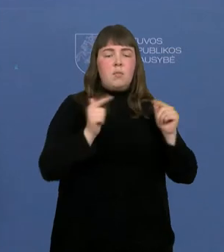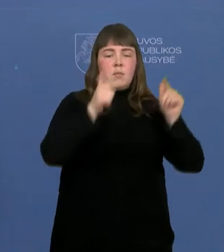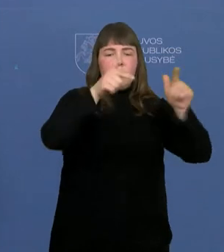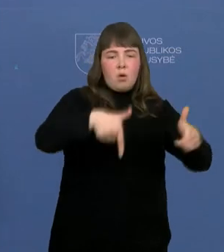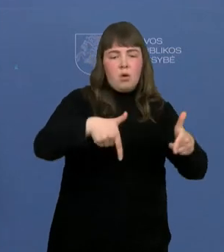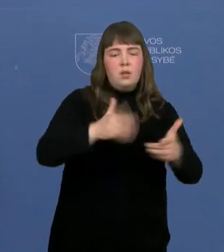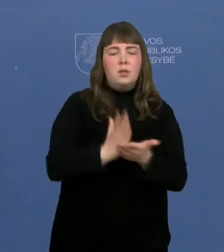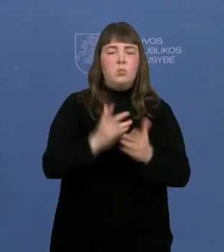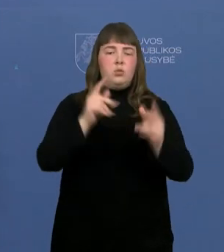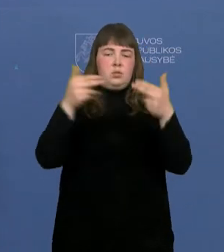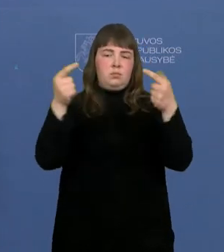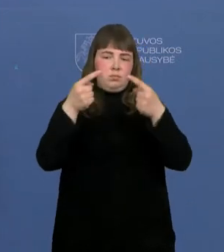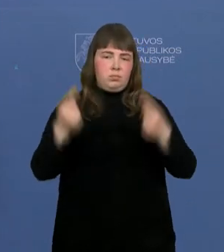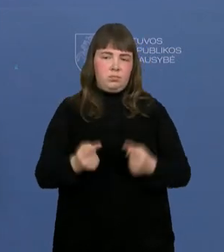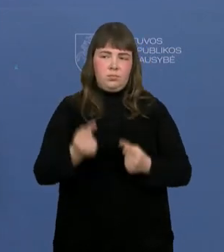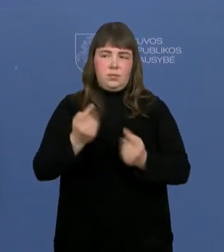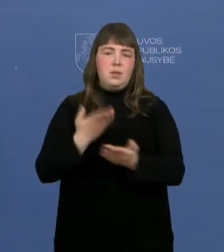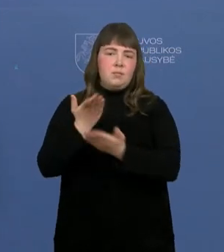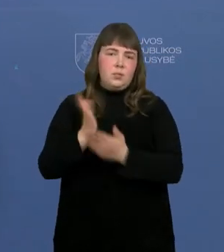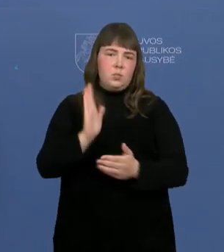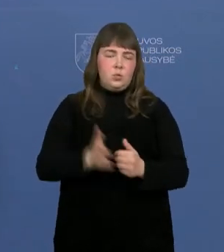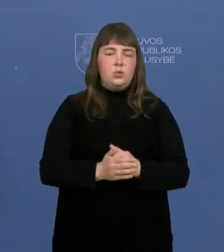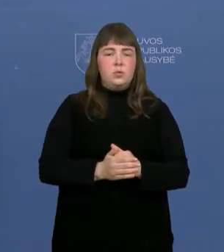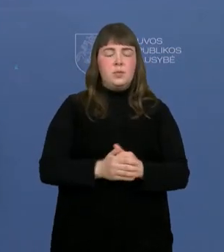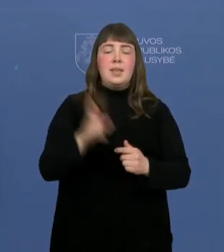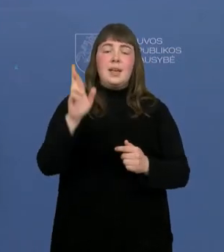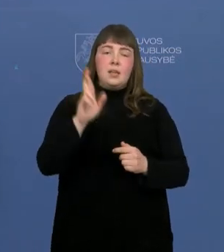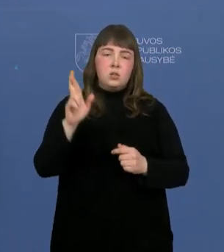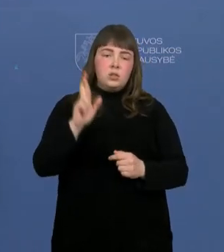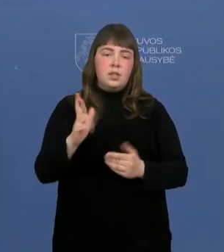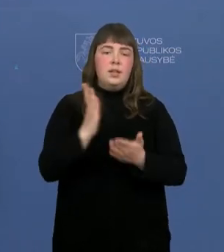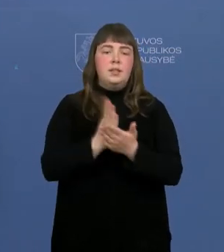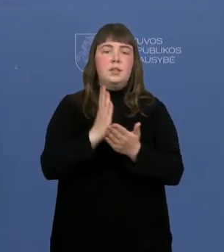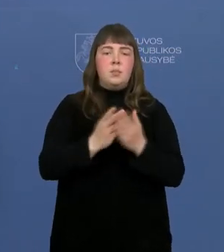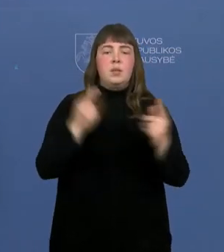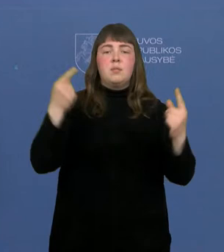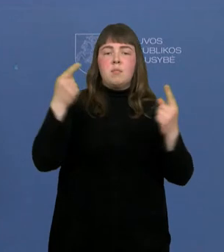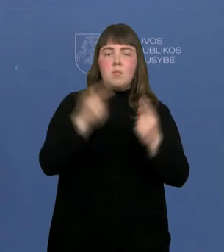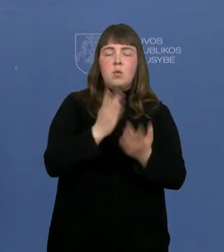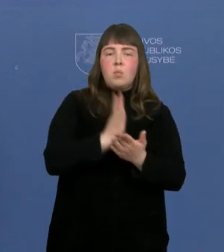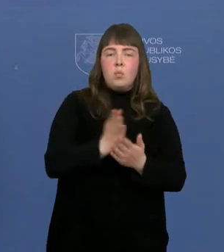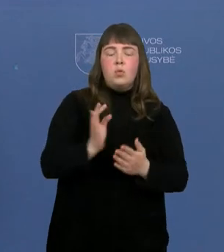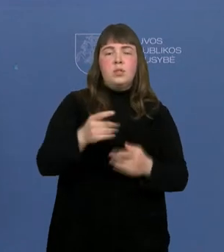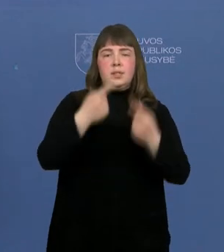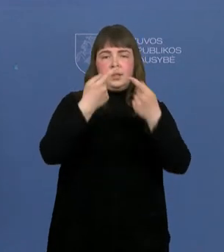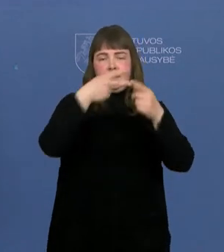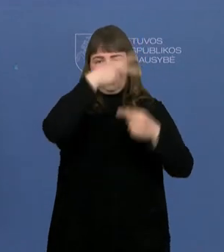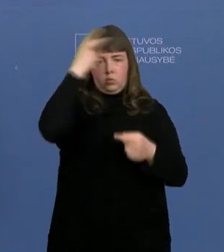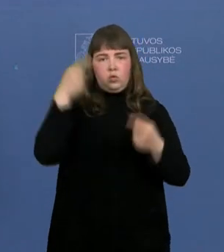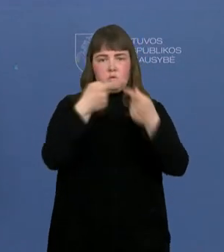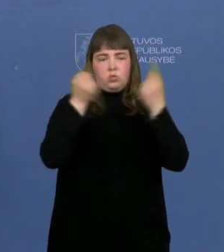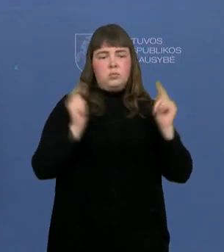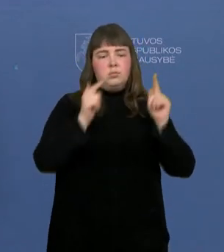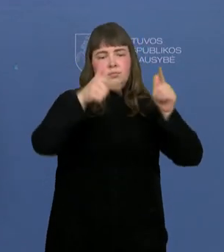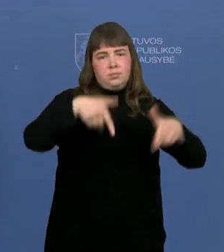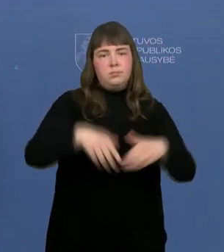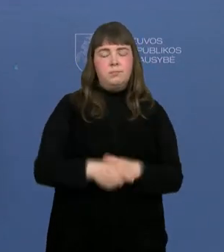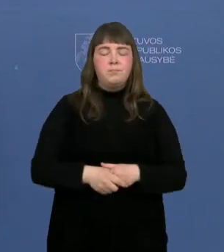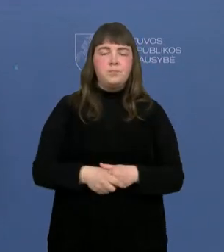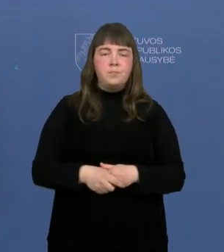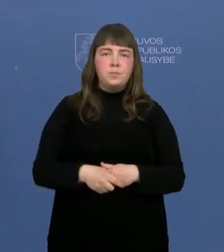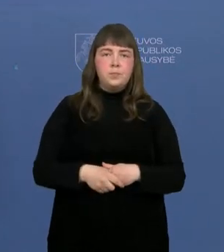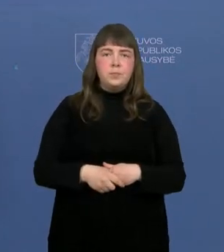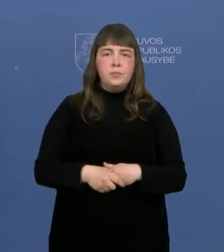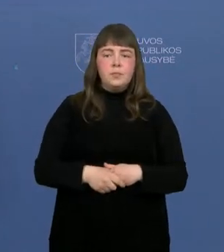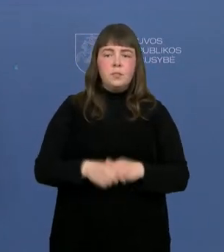laikys šitą testą. Mes taip pat planuojam taikyti to testo rezultatų, stojant į Lietuvos universitetų suratį. Čia domau labai naujovė,